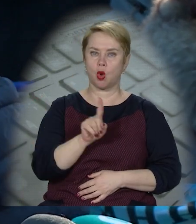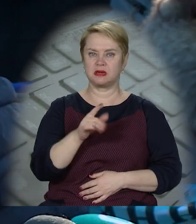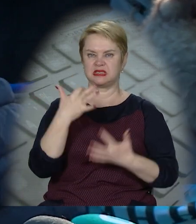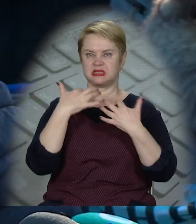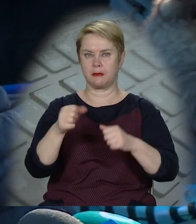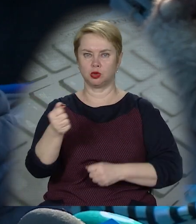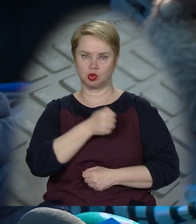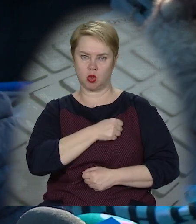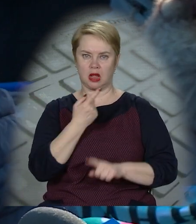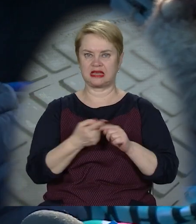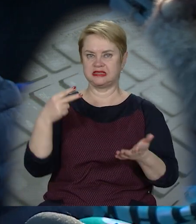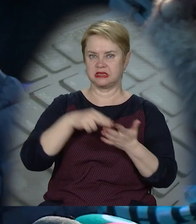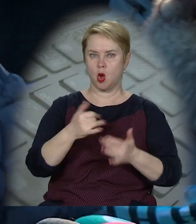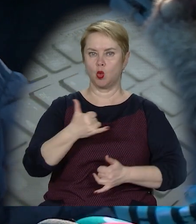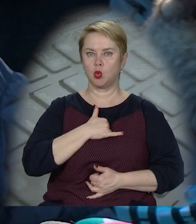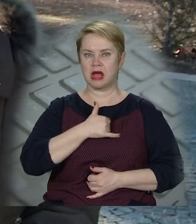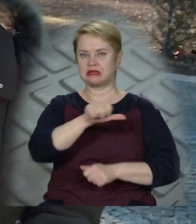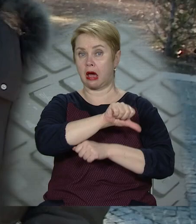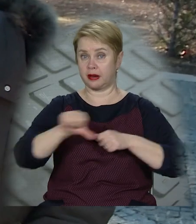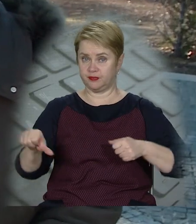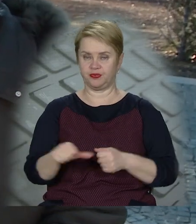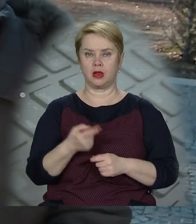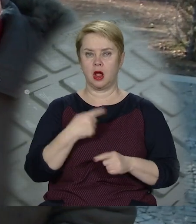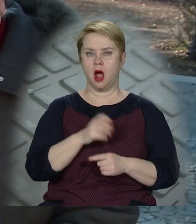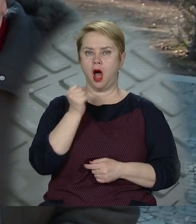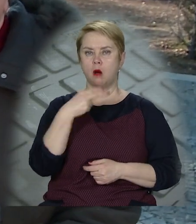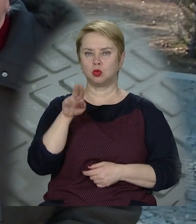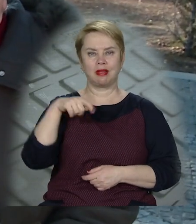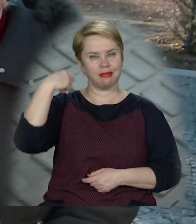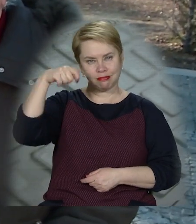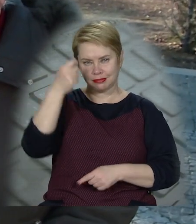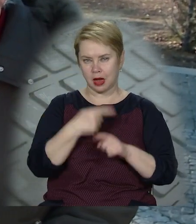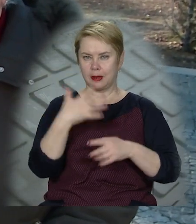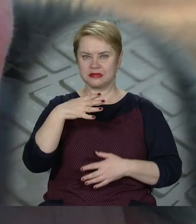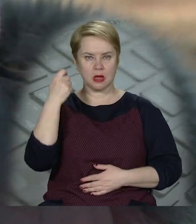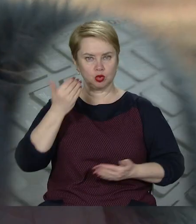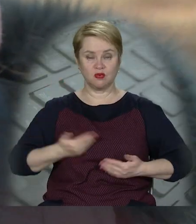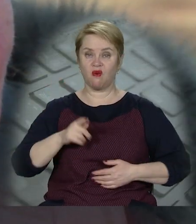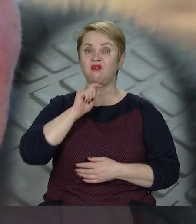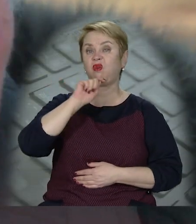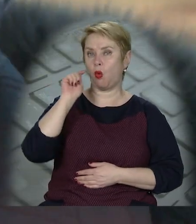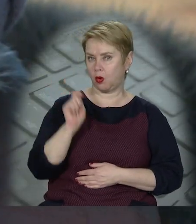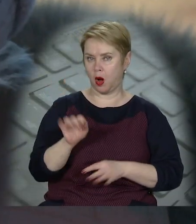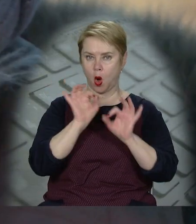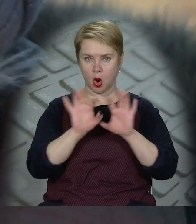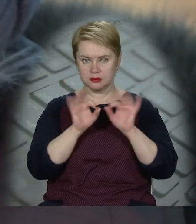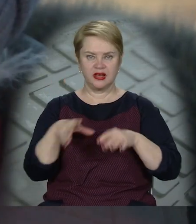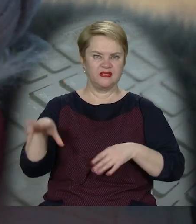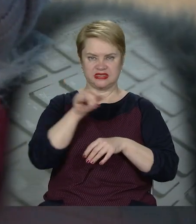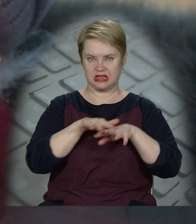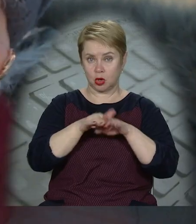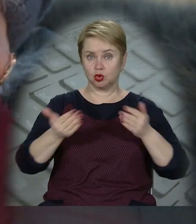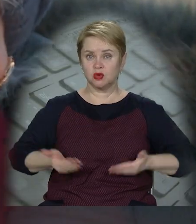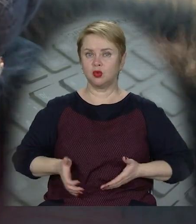щоб забрати солдат, які стоять у нас на границі. Шерифа Абдулова татарка понад 50 років живе в Україні. Розповідає, всі